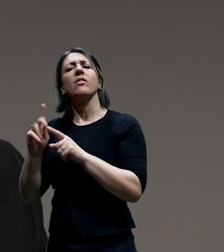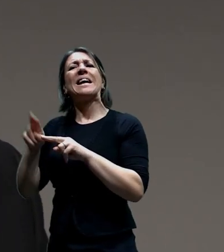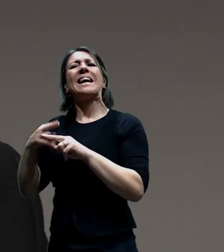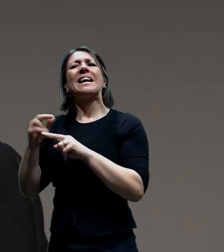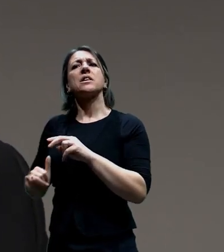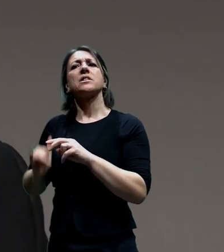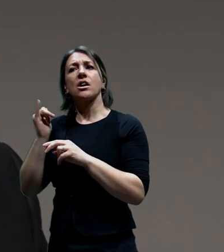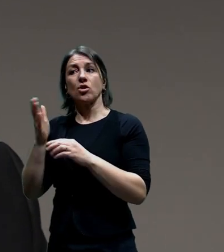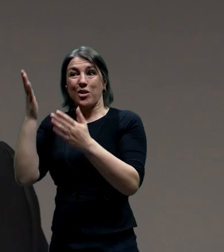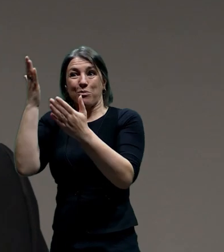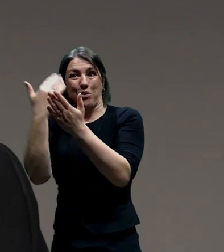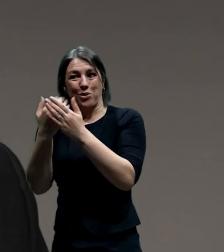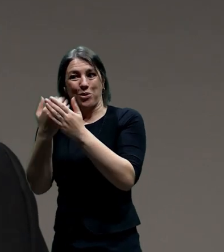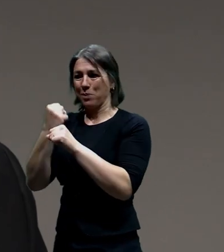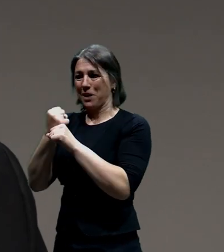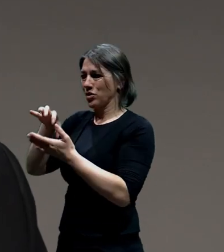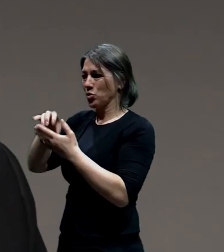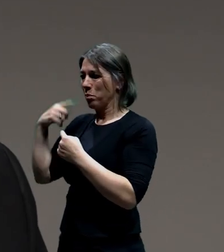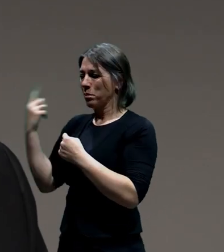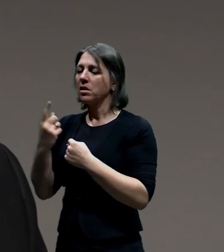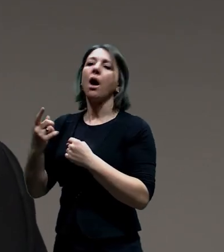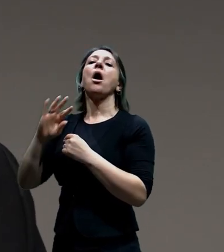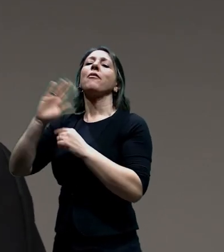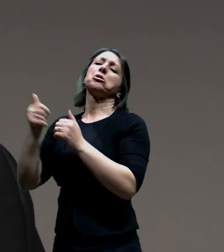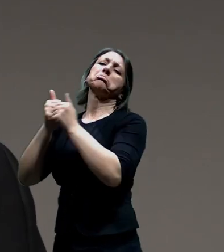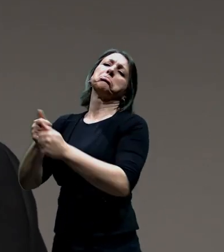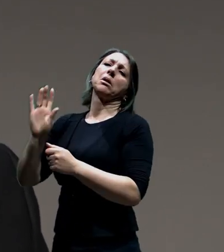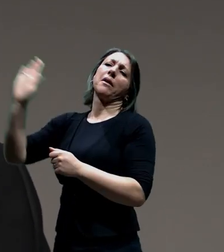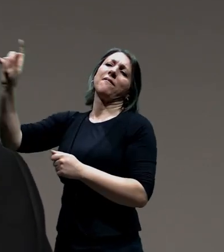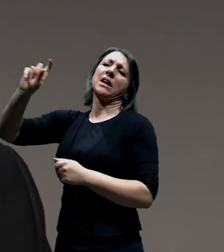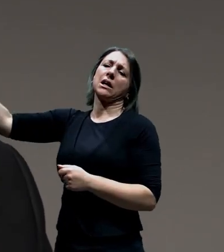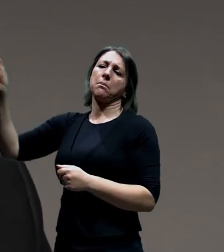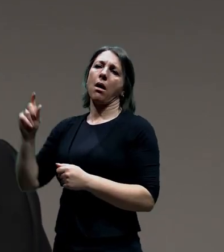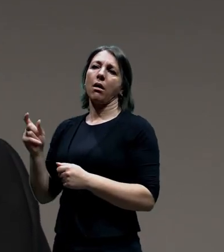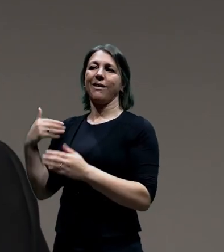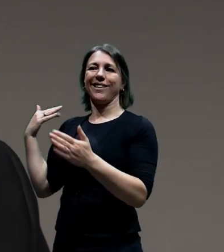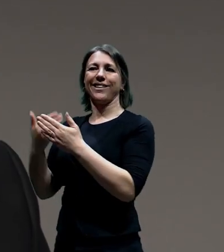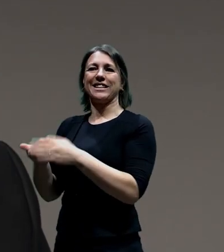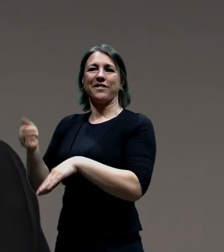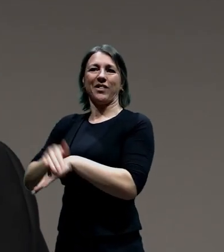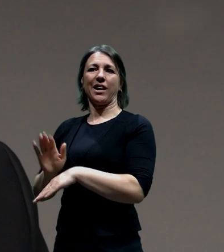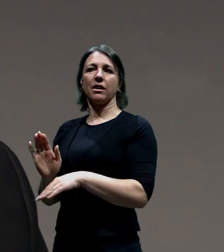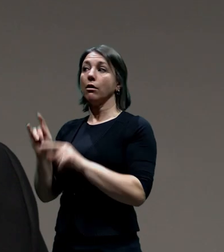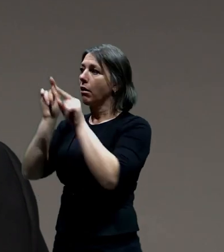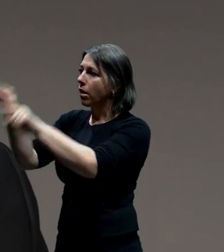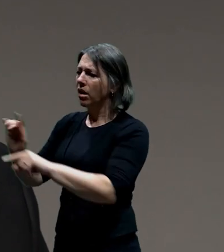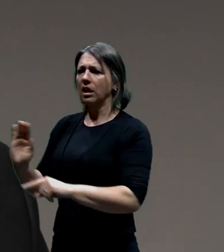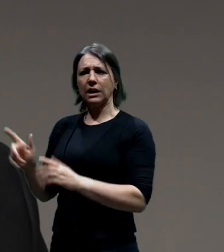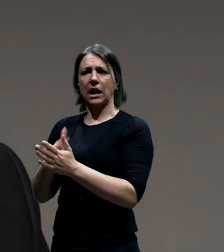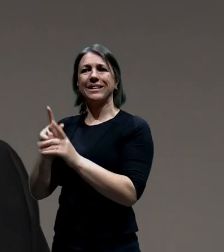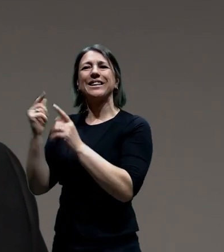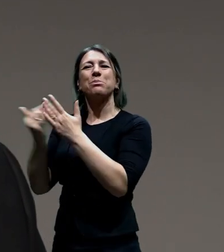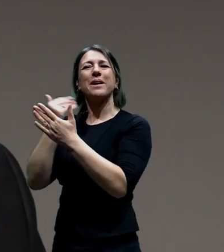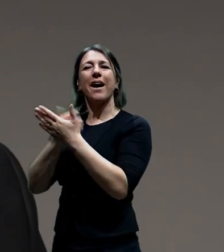tomu jsme v té pracovní skupině říkali celou dloubu dle D3A. Tak je to i v té průvodní správě, ale